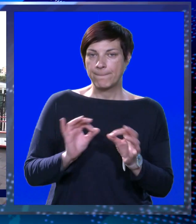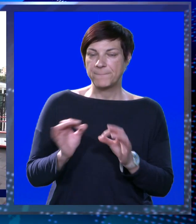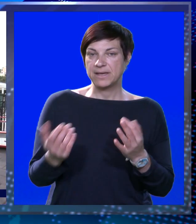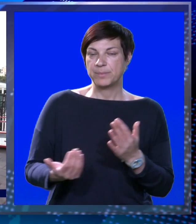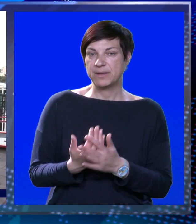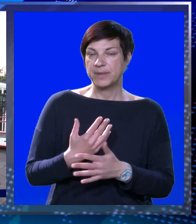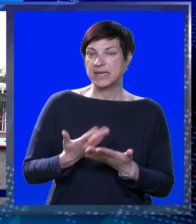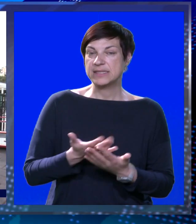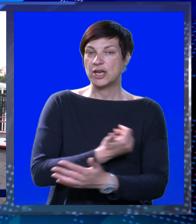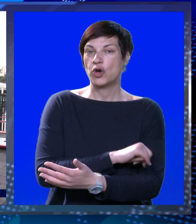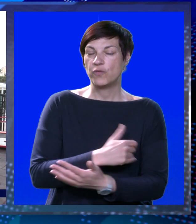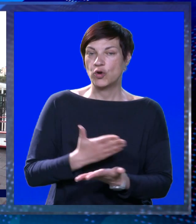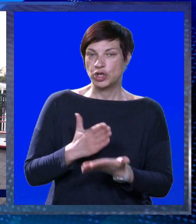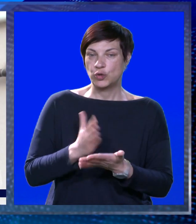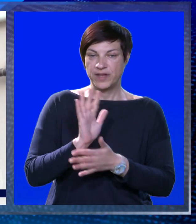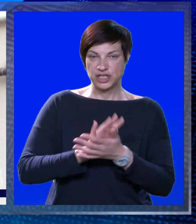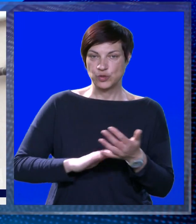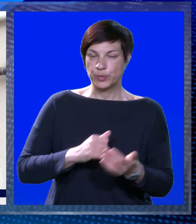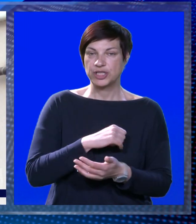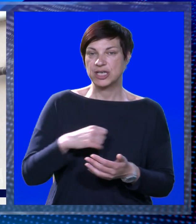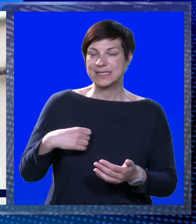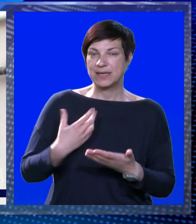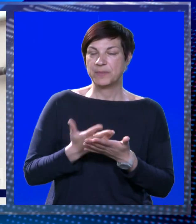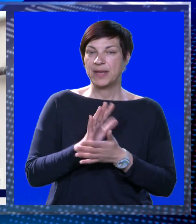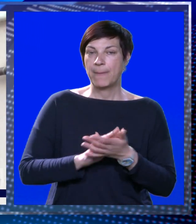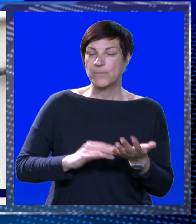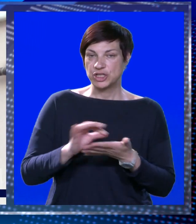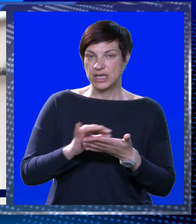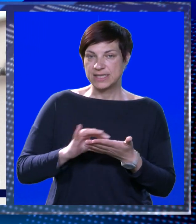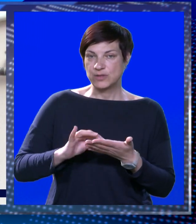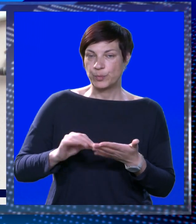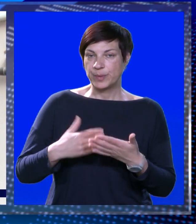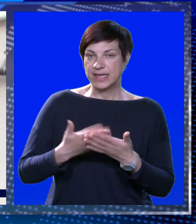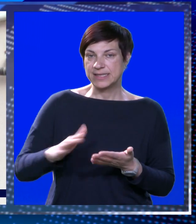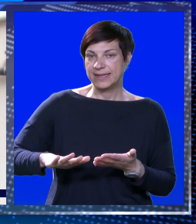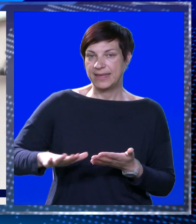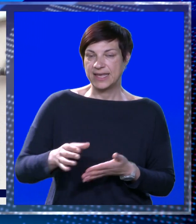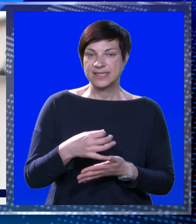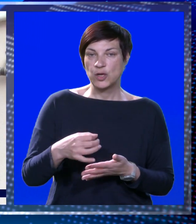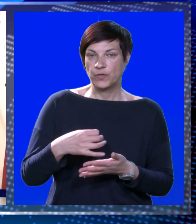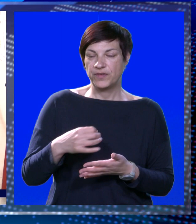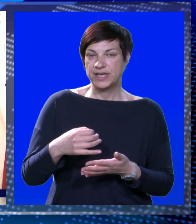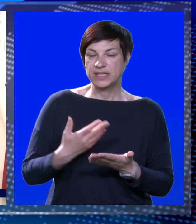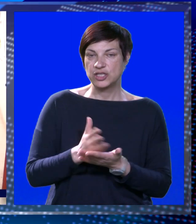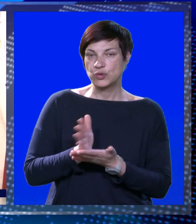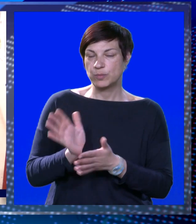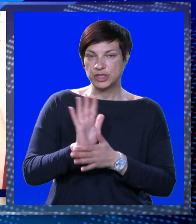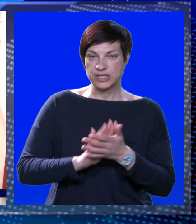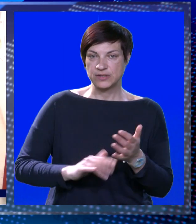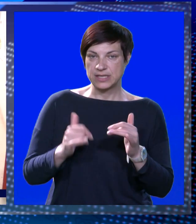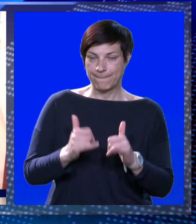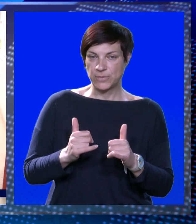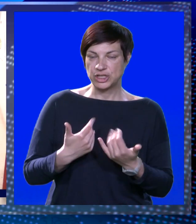Pripreme za novu pedagošku godinu već su počela. Samim tim krenule su i prijave za upis djece u Vrtiće. One su